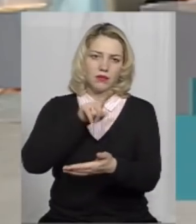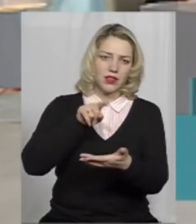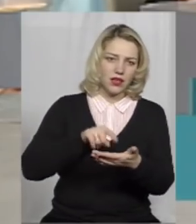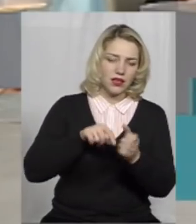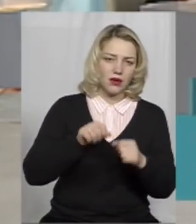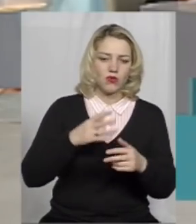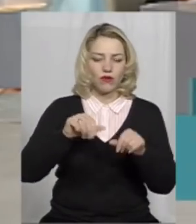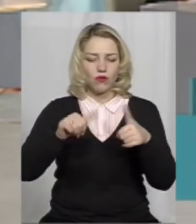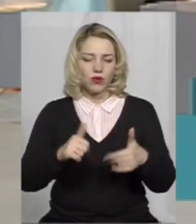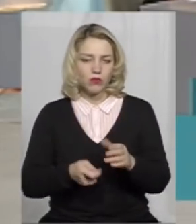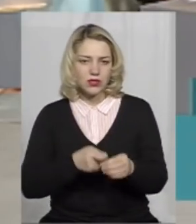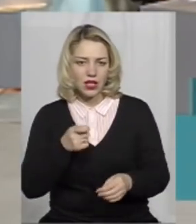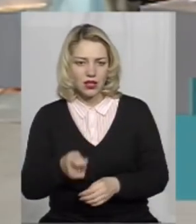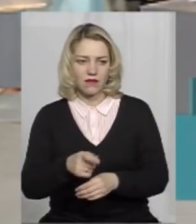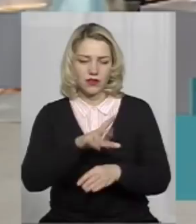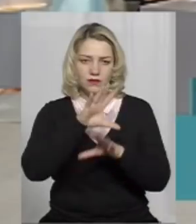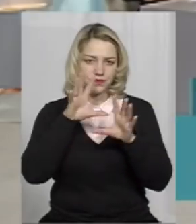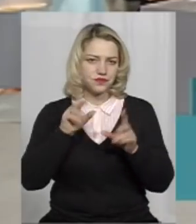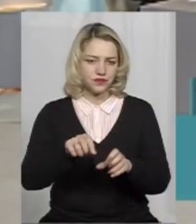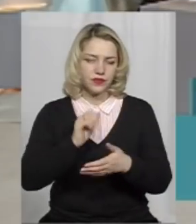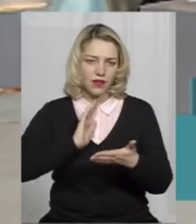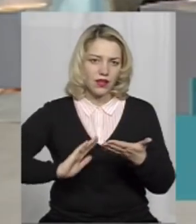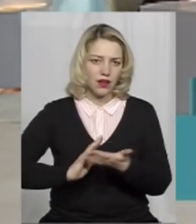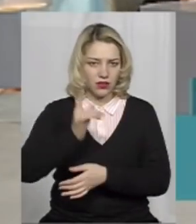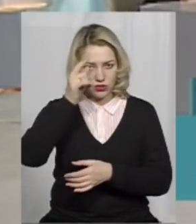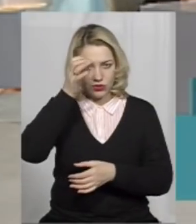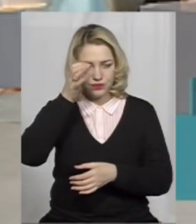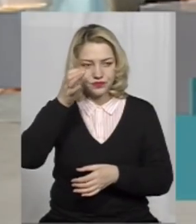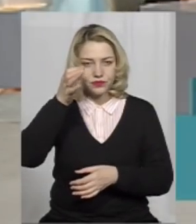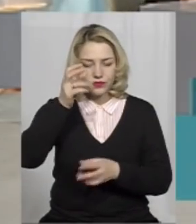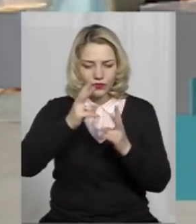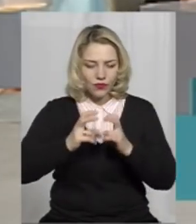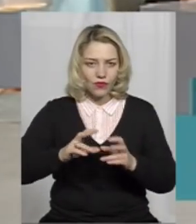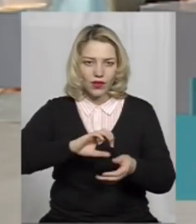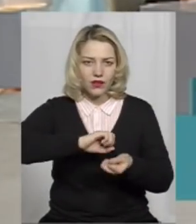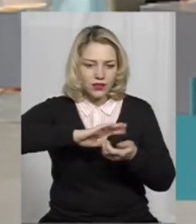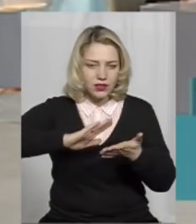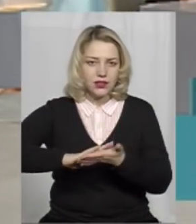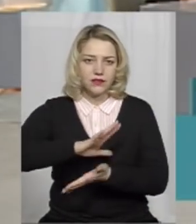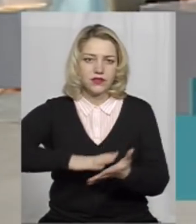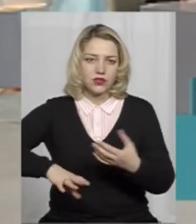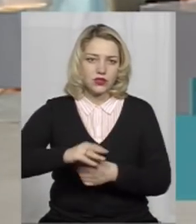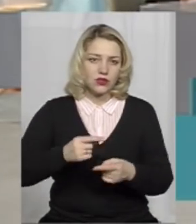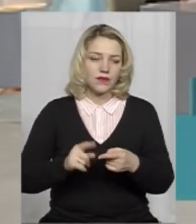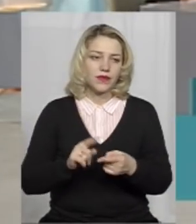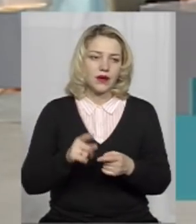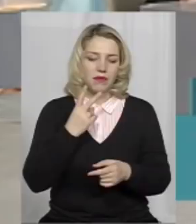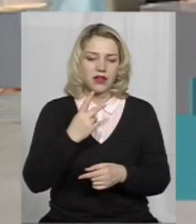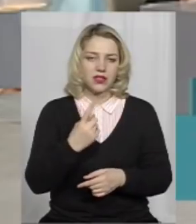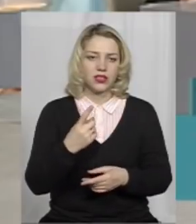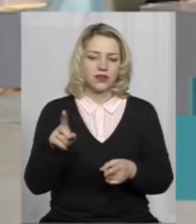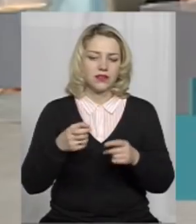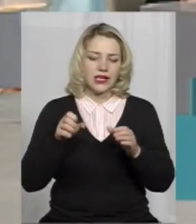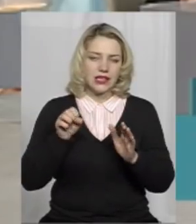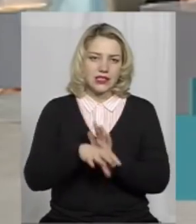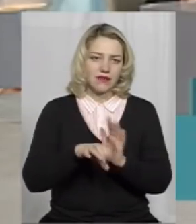подивитися форму заявки. Тобто, дуже якісно продумано. Перше, це передбачає завантаження портфоліо. Причому